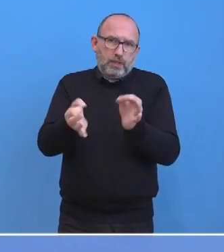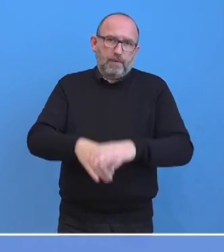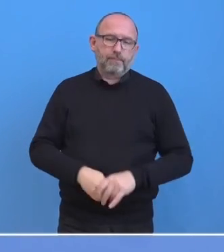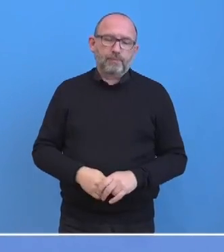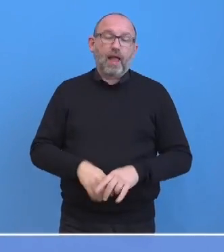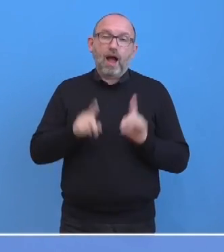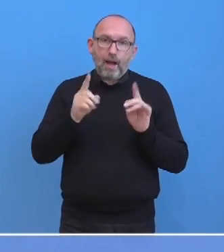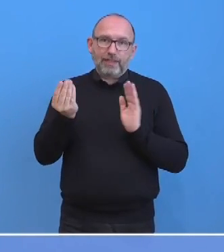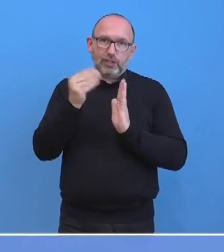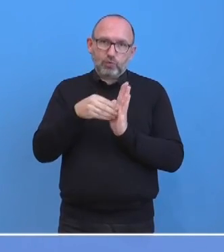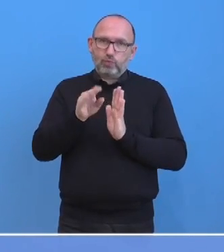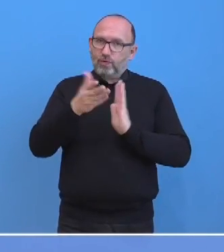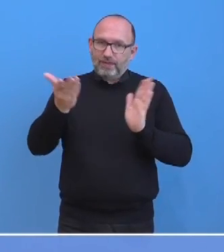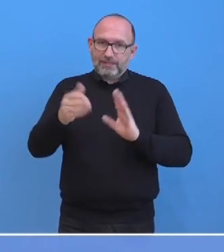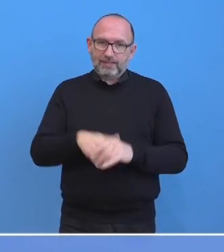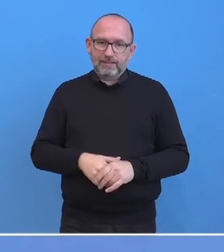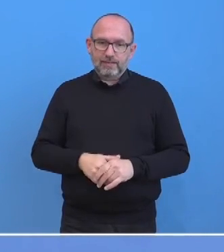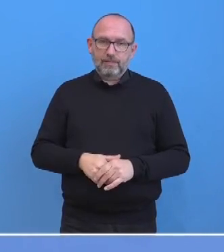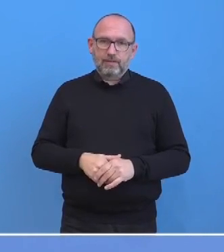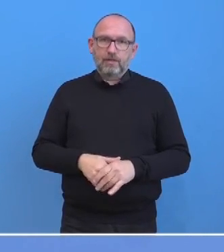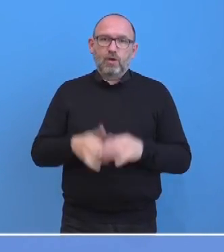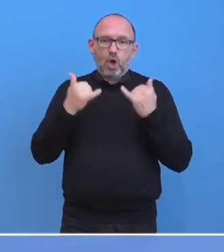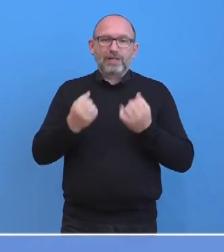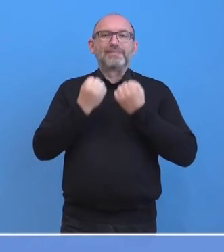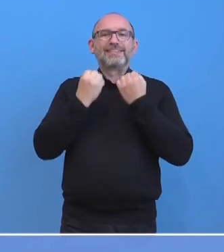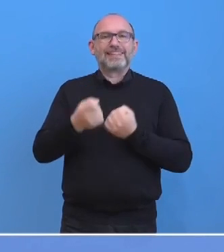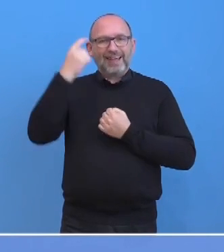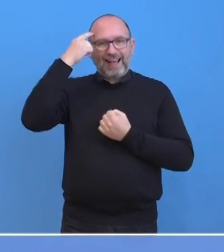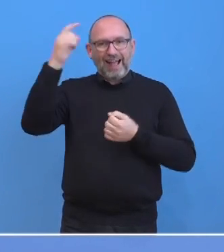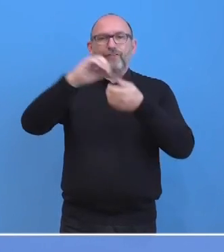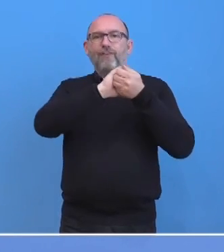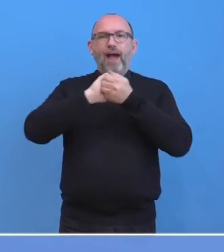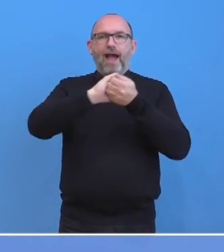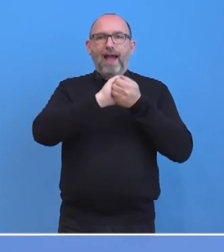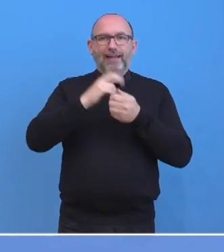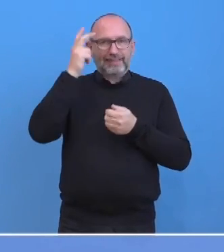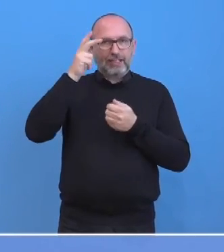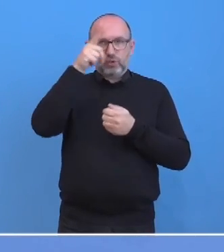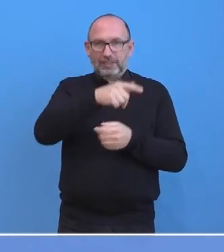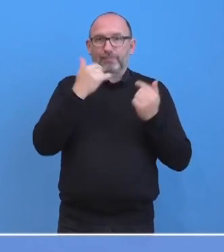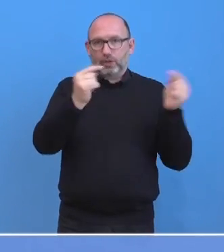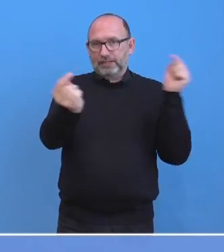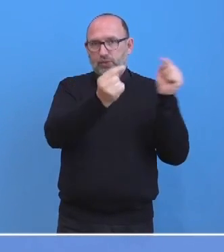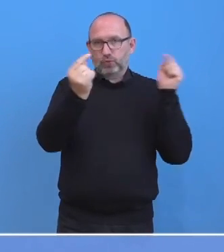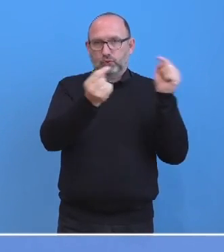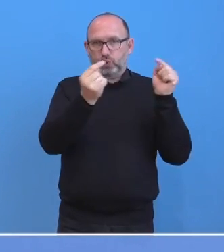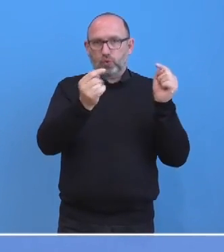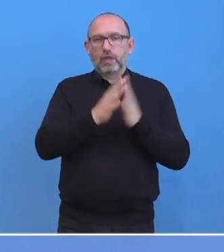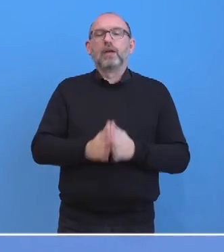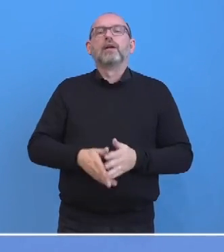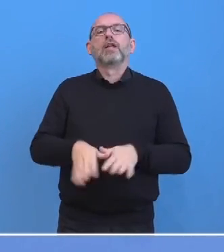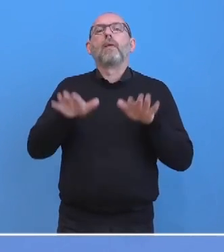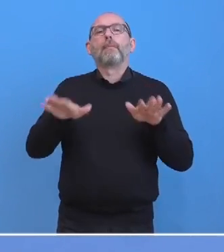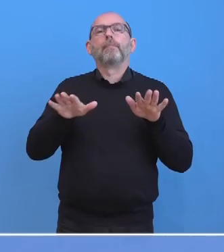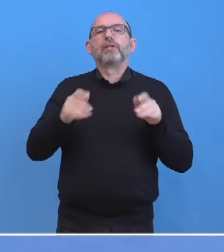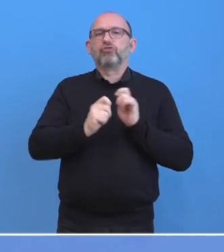sagen kann, ist heute, dass es zu dieser Frage auch im Sicherheitsrat der Vereinten Nationen heute eine Diskussion geben wird auf britischen Antrag. Das